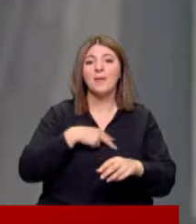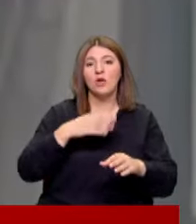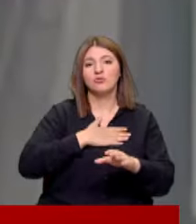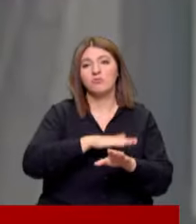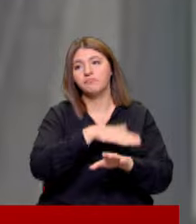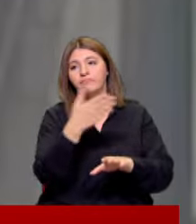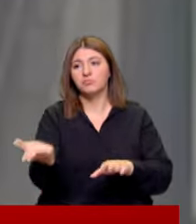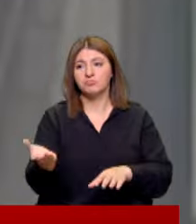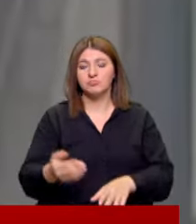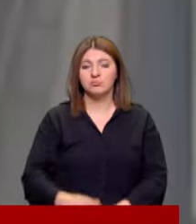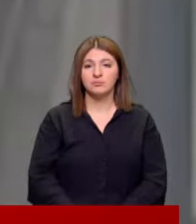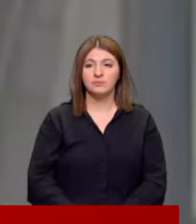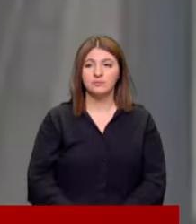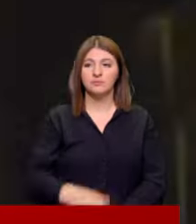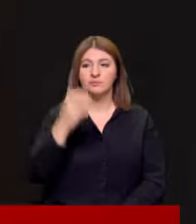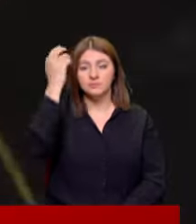devrildi